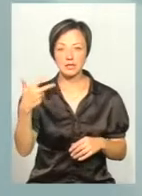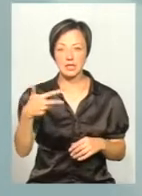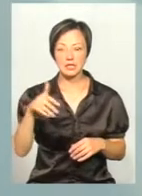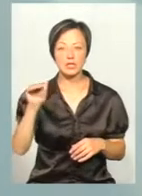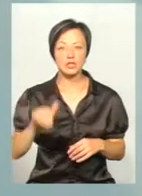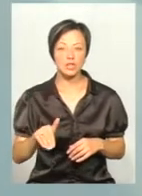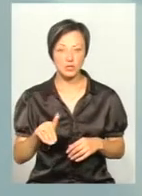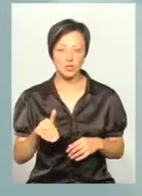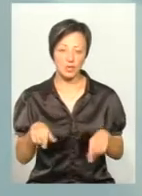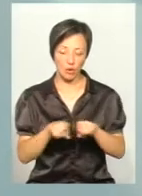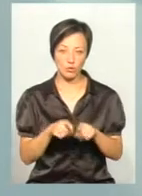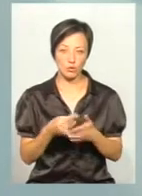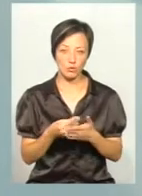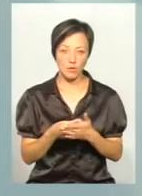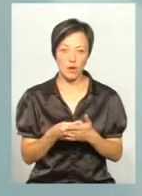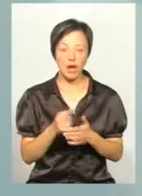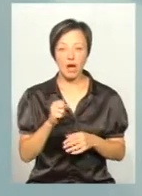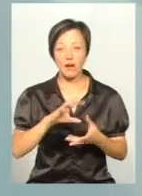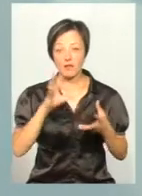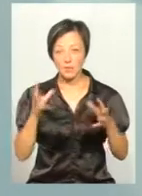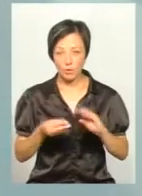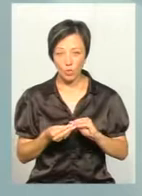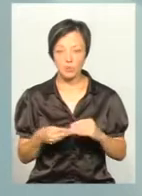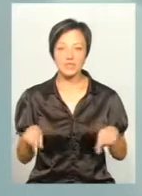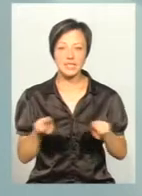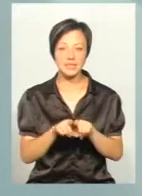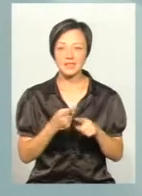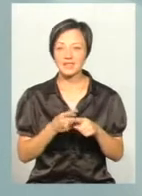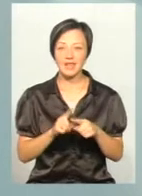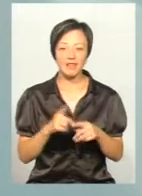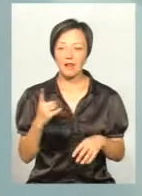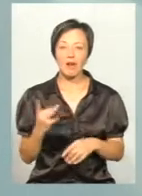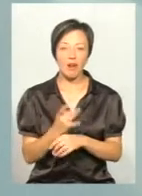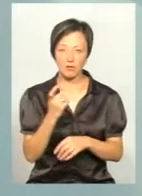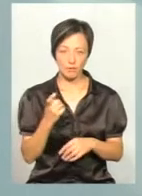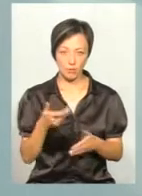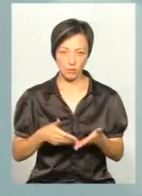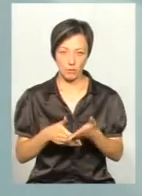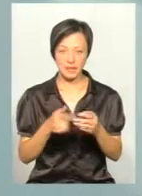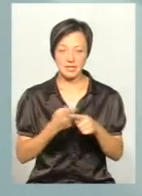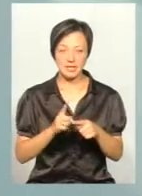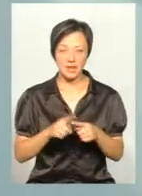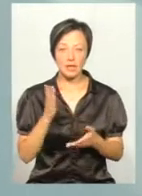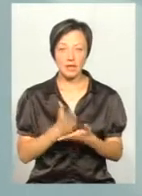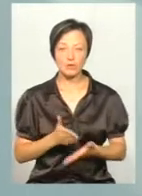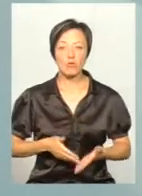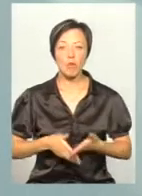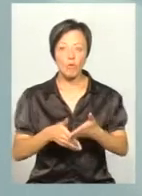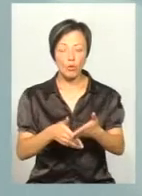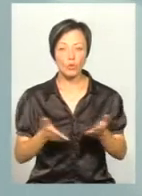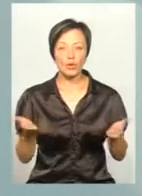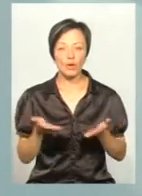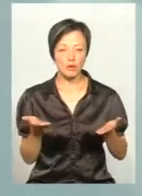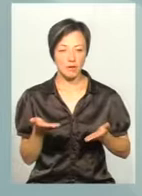тисяч, хоча б таку суму. Адже, в цілому, все рівно, це не є одноразова допомога. Це є допомога, яка